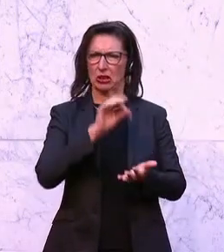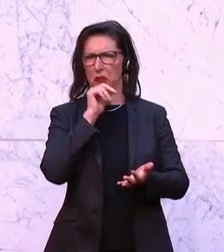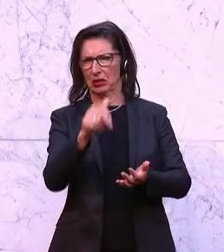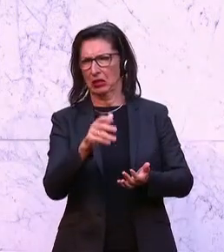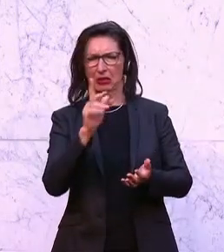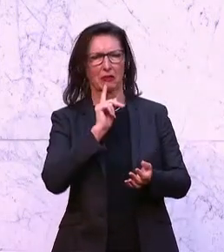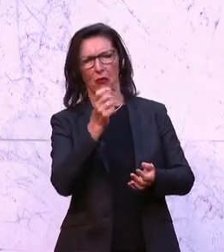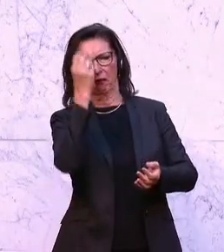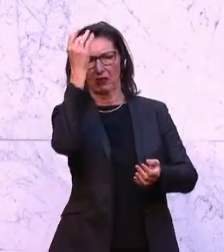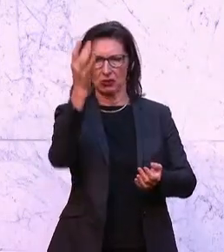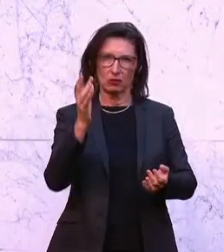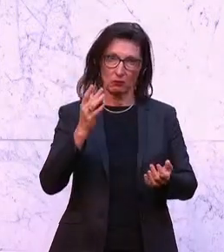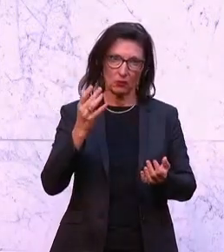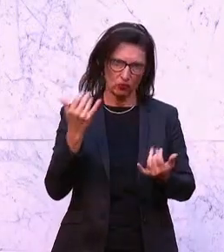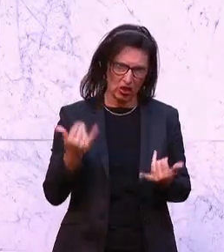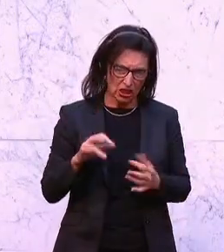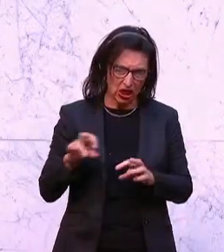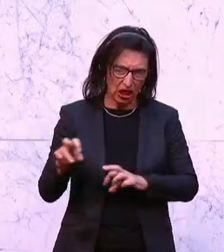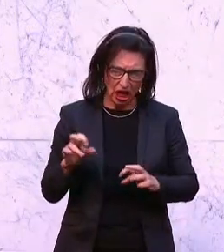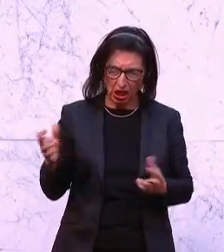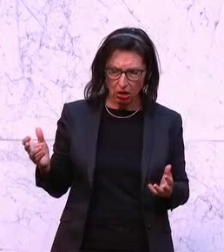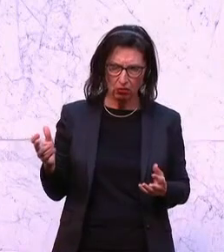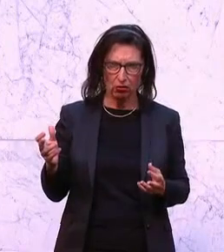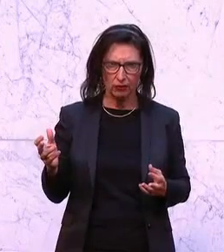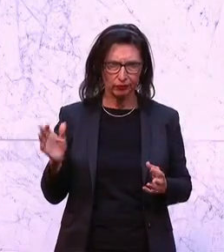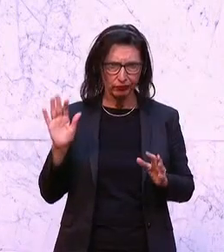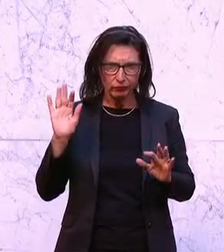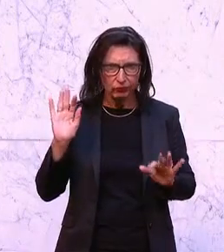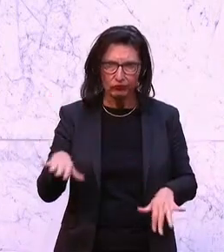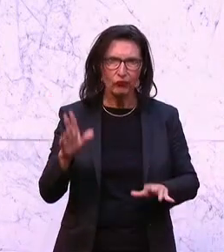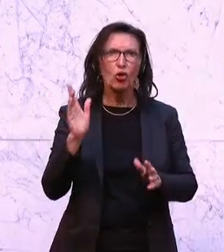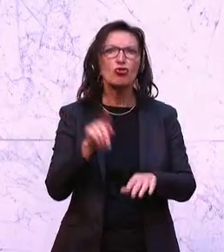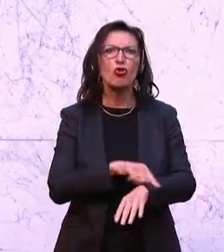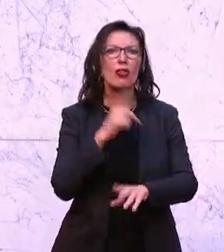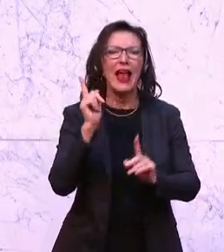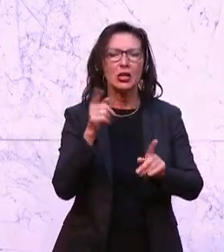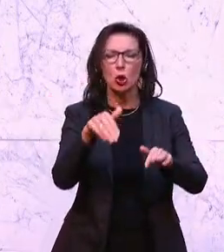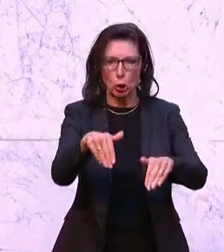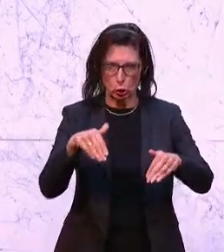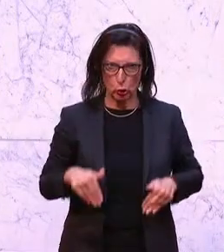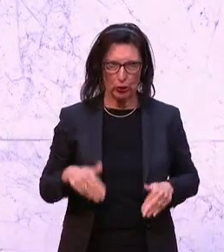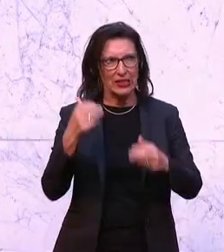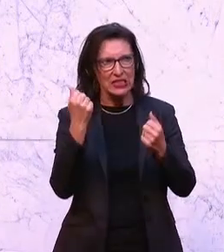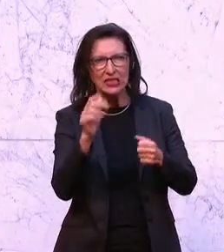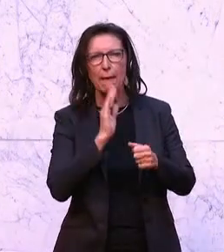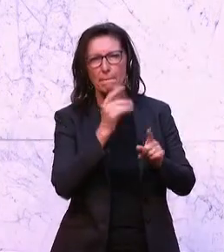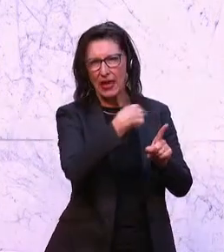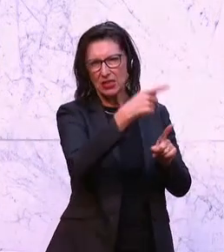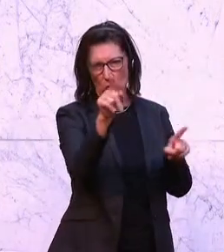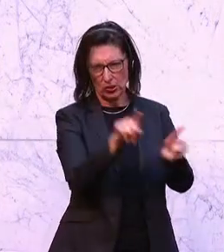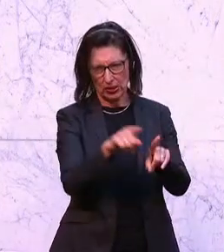meiner Meinung nach und vermutlich der Pensionisten draußen schon lange rücktrittsreif. Danke. Applaus